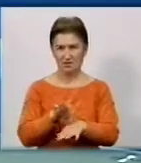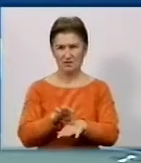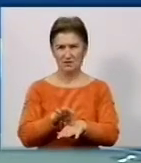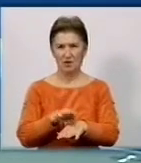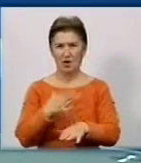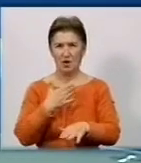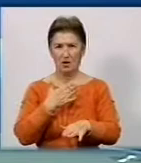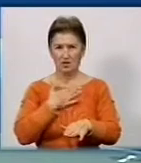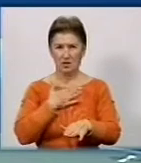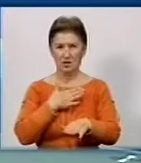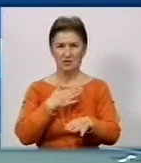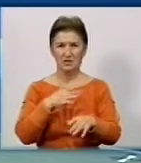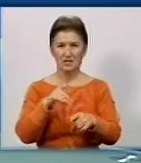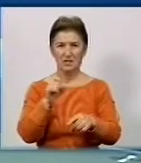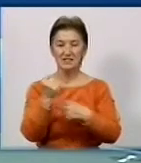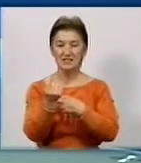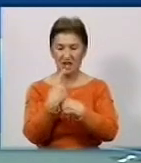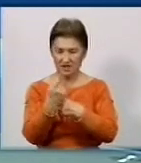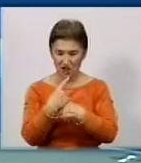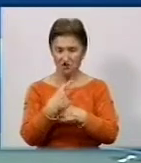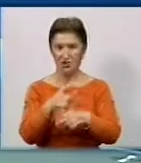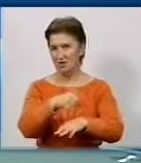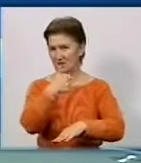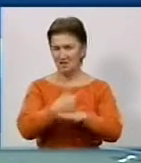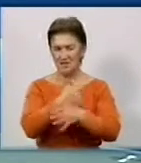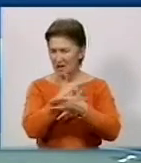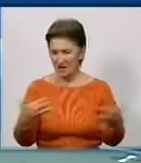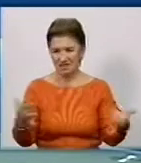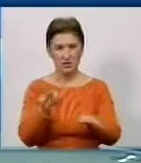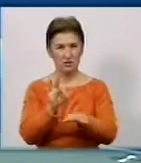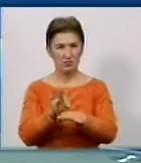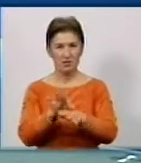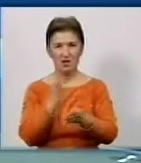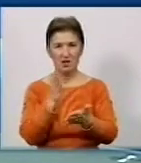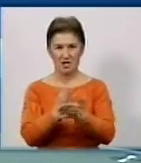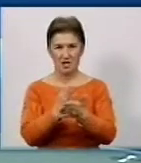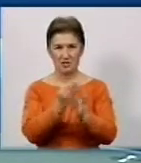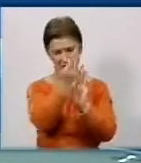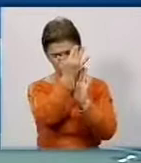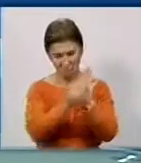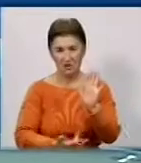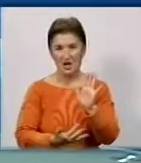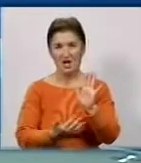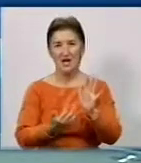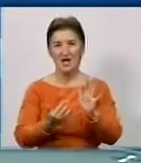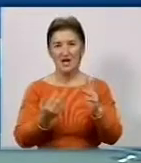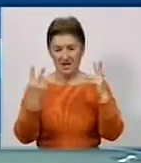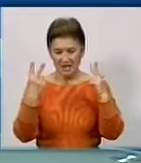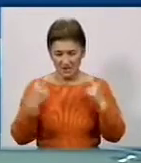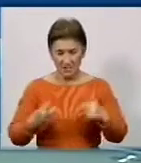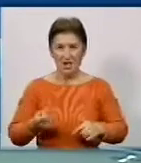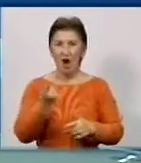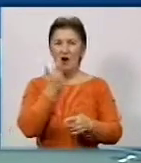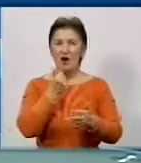тестировать полний спектр самых разных заболівань. Есть такой утвержденный скрининг, исследование, которое… И анализ